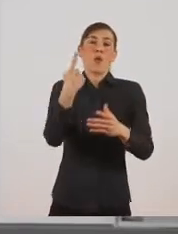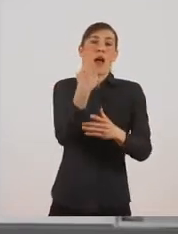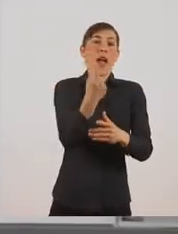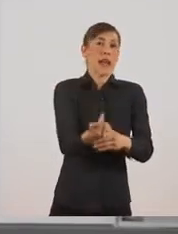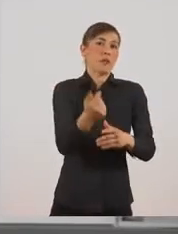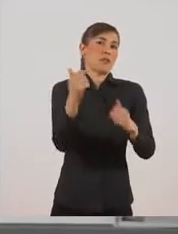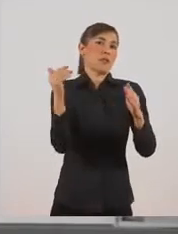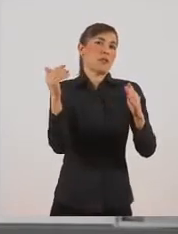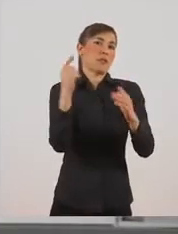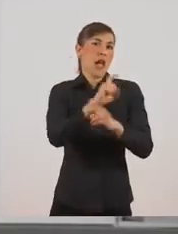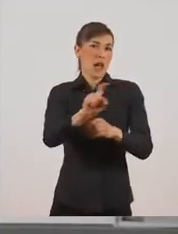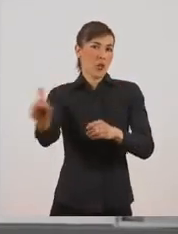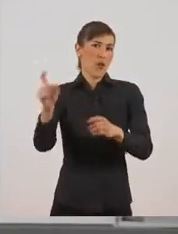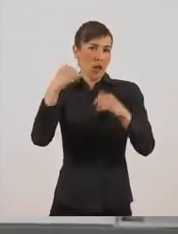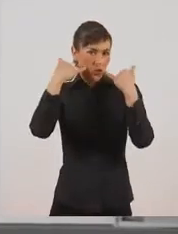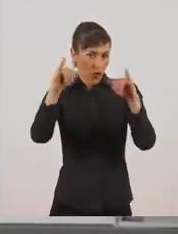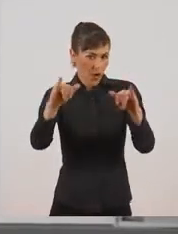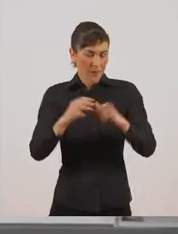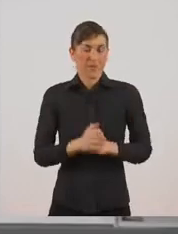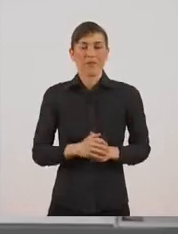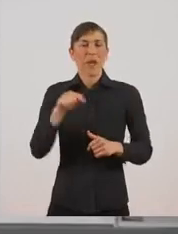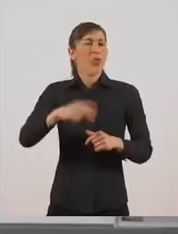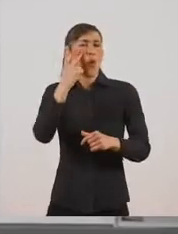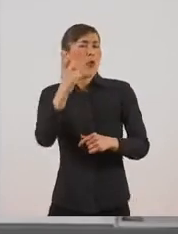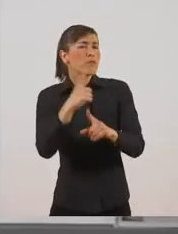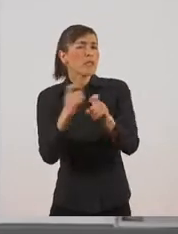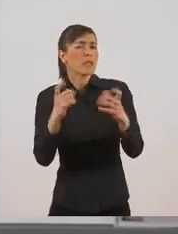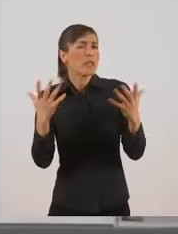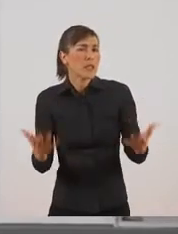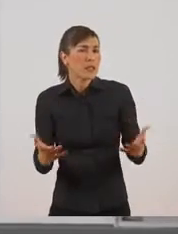Εδώ βλέπουμε πολύ ωραία. Είναι ένα κταπόδι.